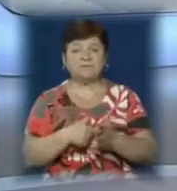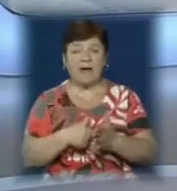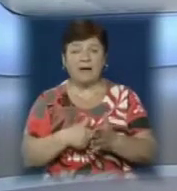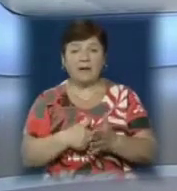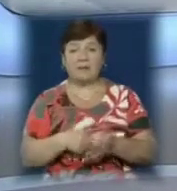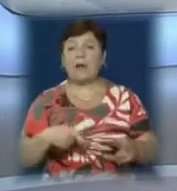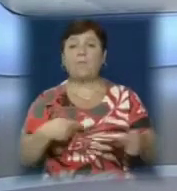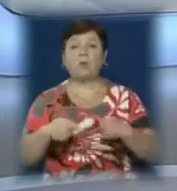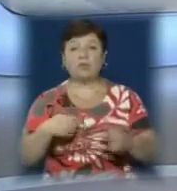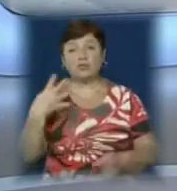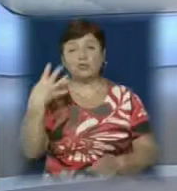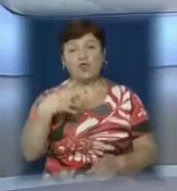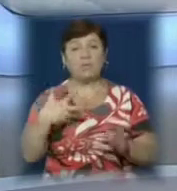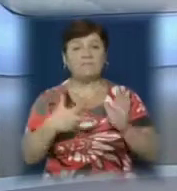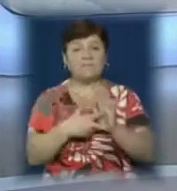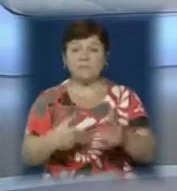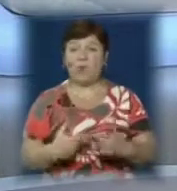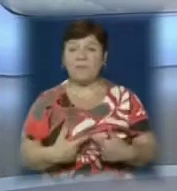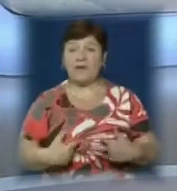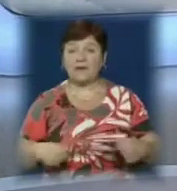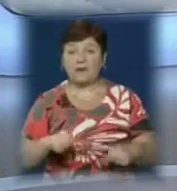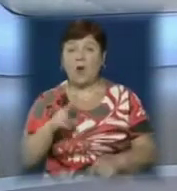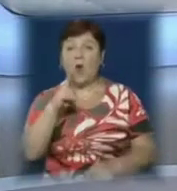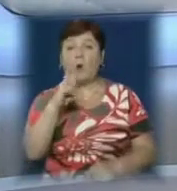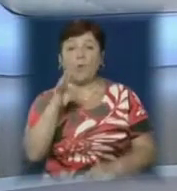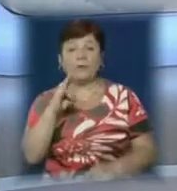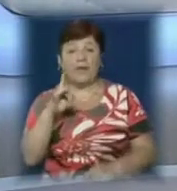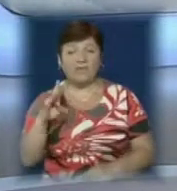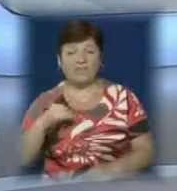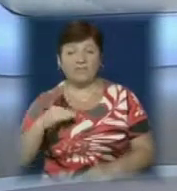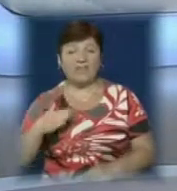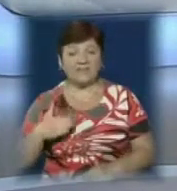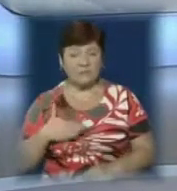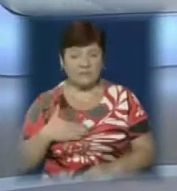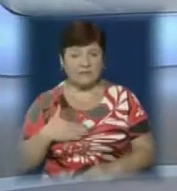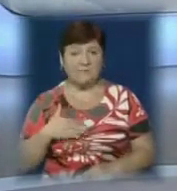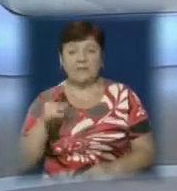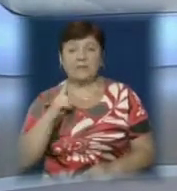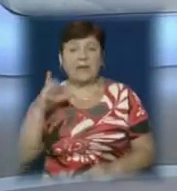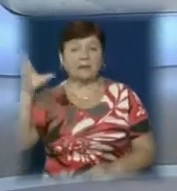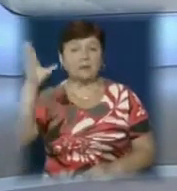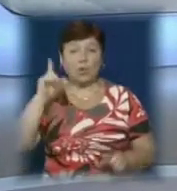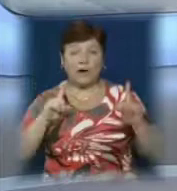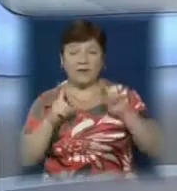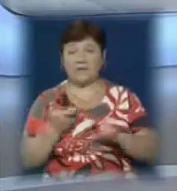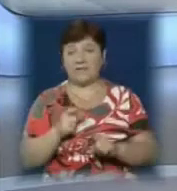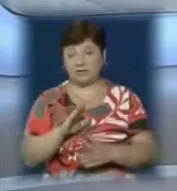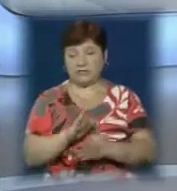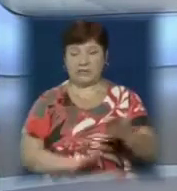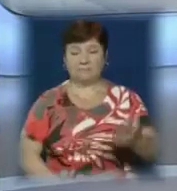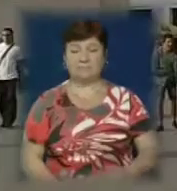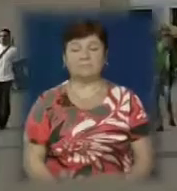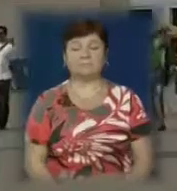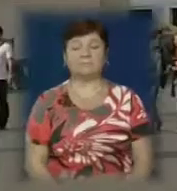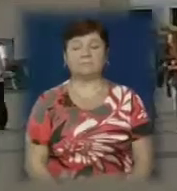виставити на продаж 48 об'єктів комунальної власності. Про пристрасті на громадських слуханнях більше знає Роман Сов'як.